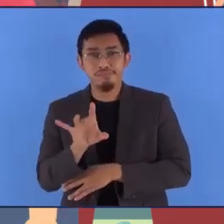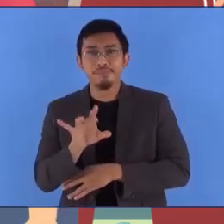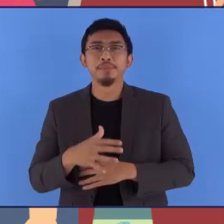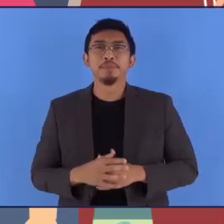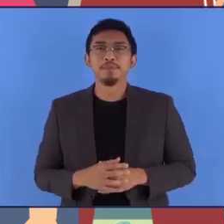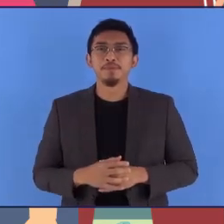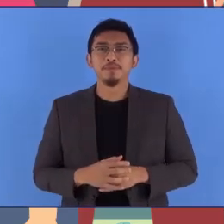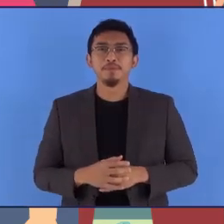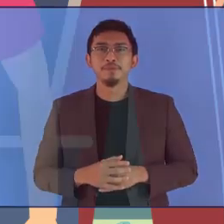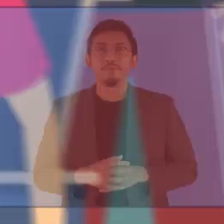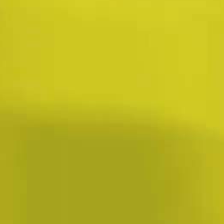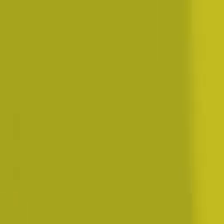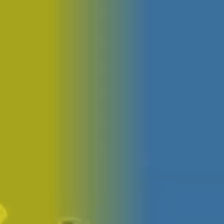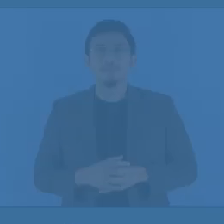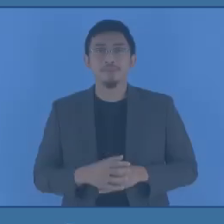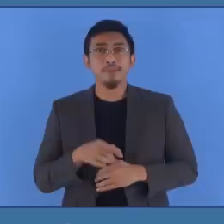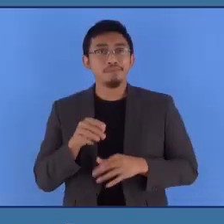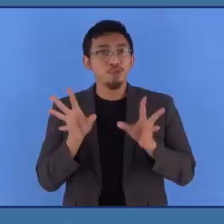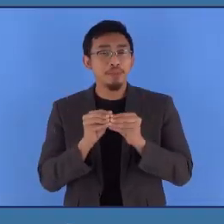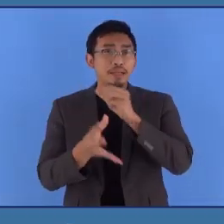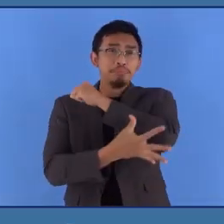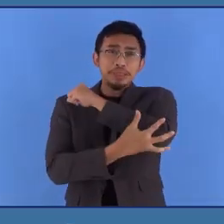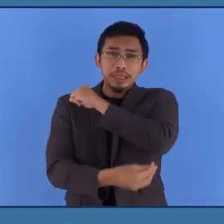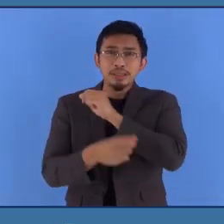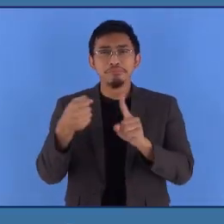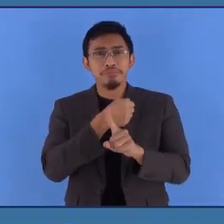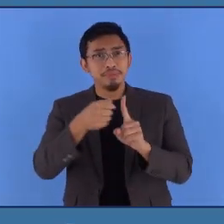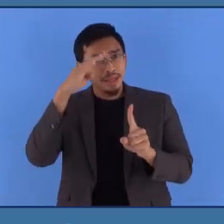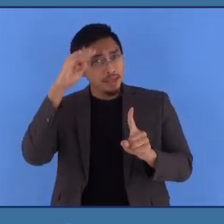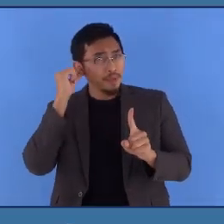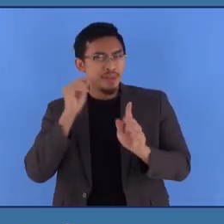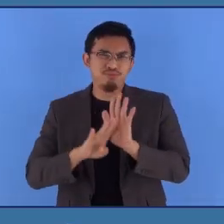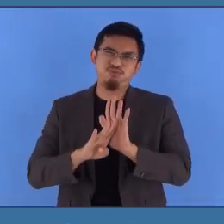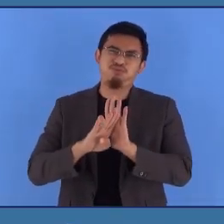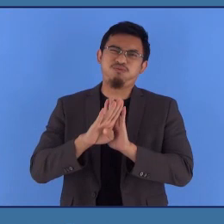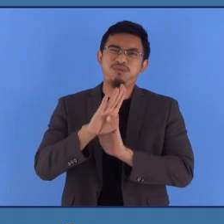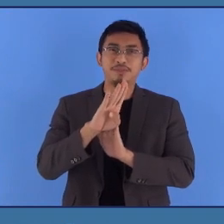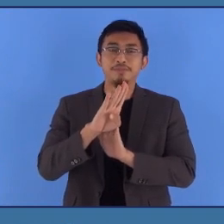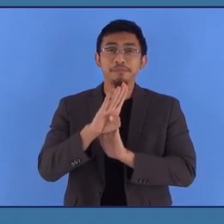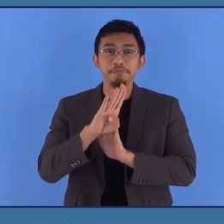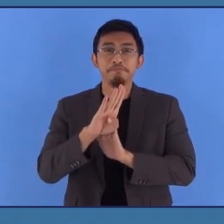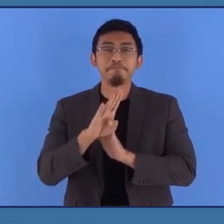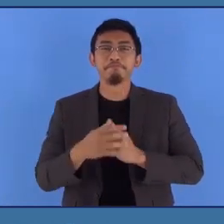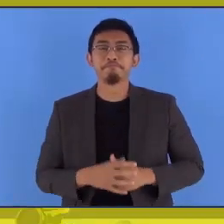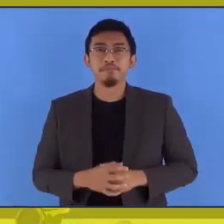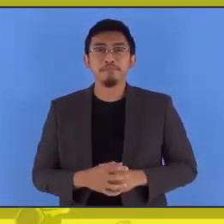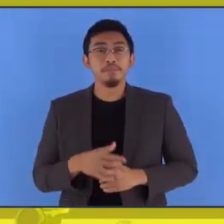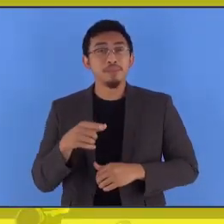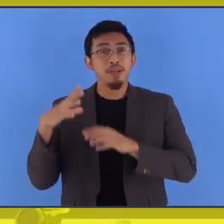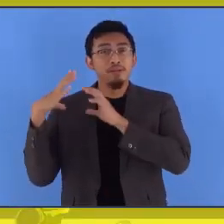PANDEMI COVID-19 Maupun marginal lainnya Angka kemiskinan dan kasus kekerasan berbasis gender pun semakin meningkat